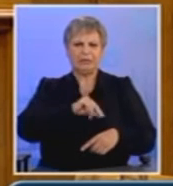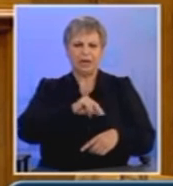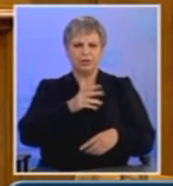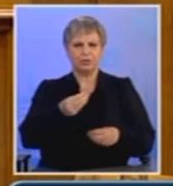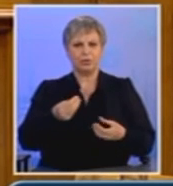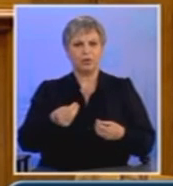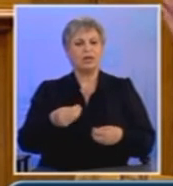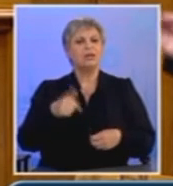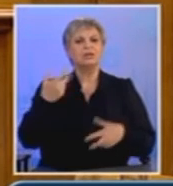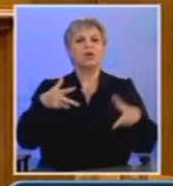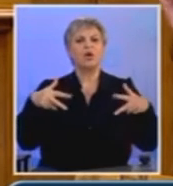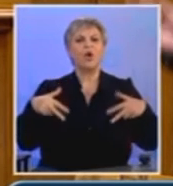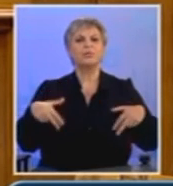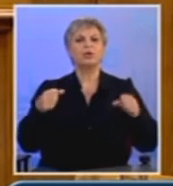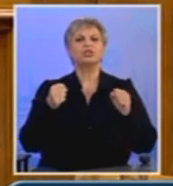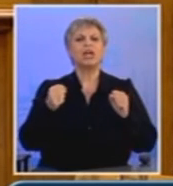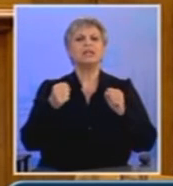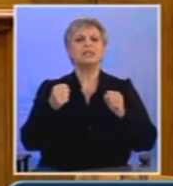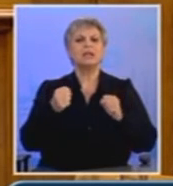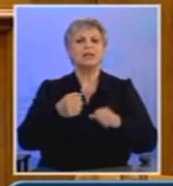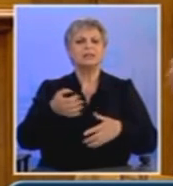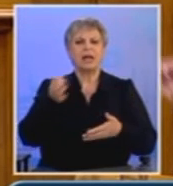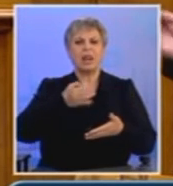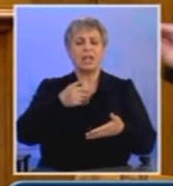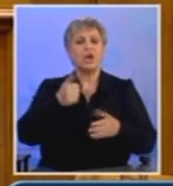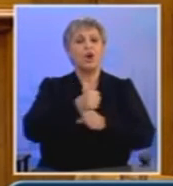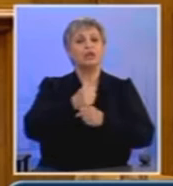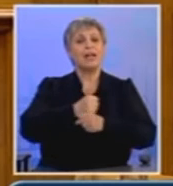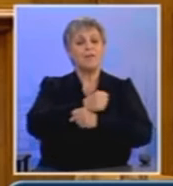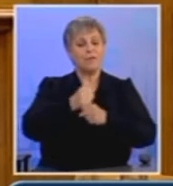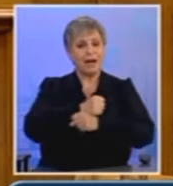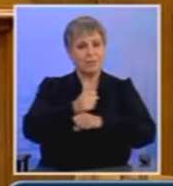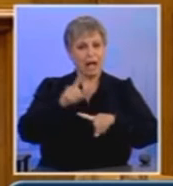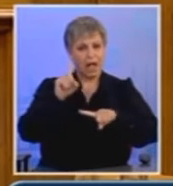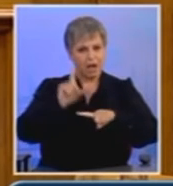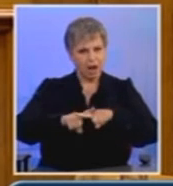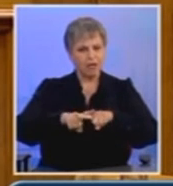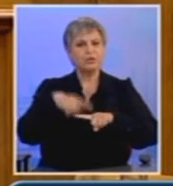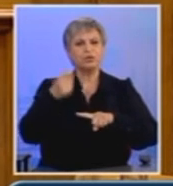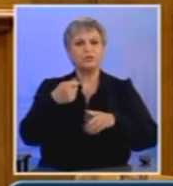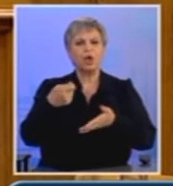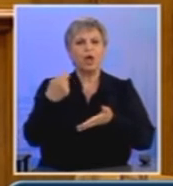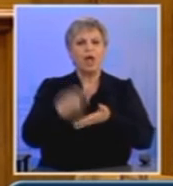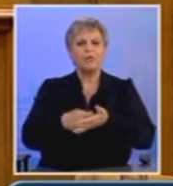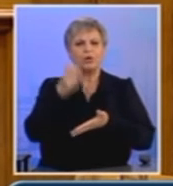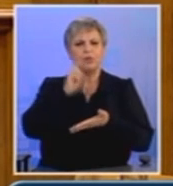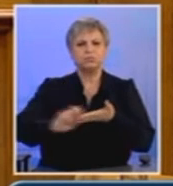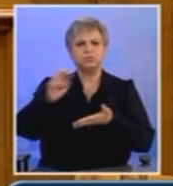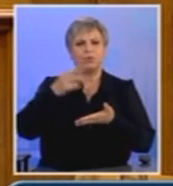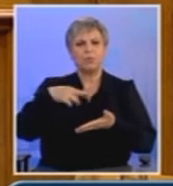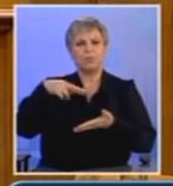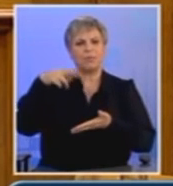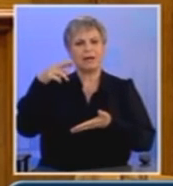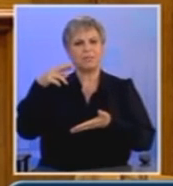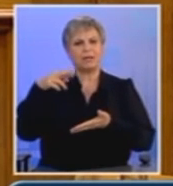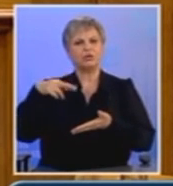Κουρουμπλής σχεδίαζε να αυξήσει τις τιμές στα γενώσιμα που παράγει η εγχώρια φαρμακοβιομηχανία. Για αυτά τα θέματα και για τις πολεμικές